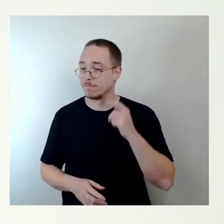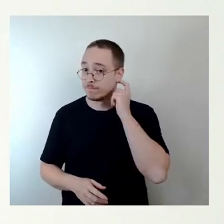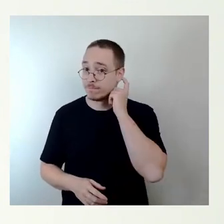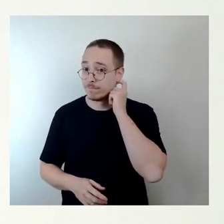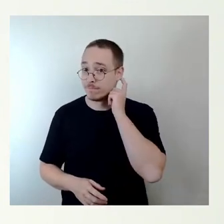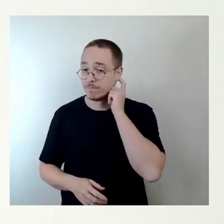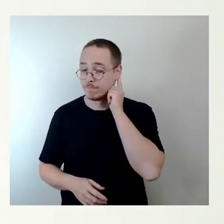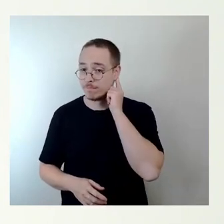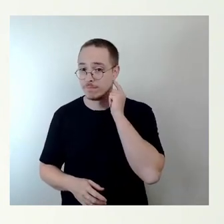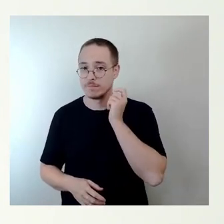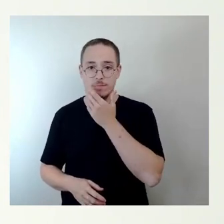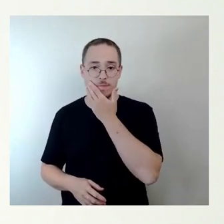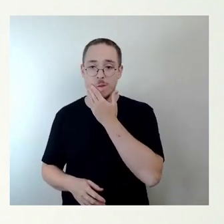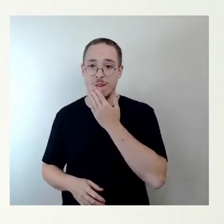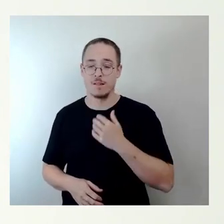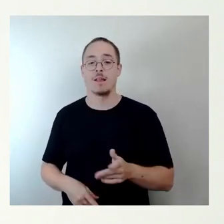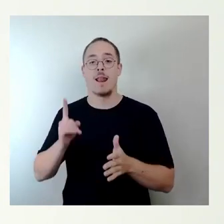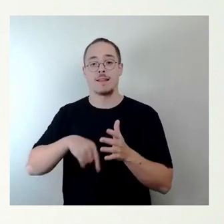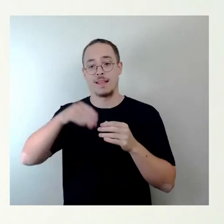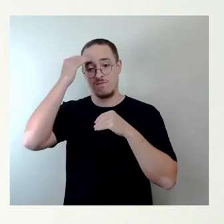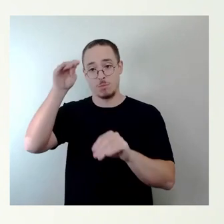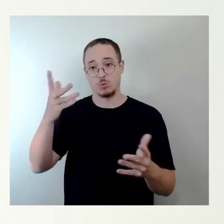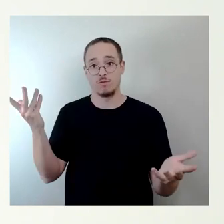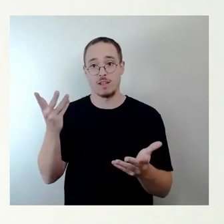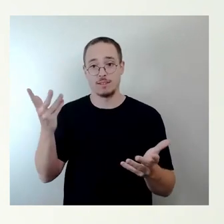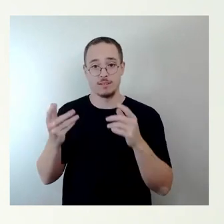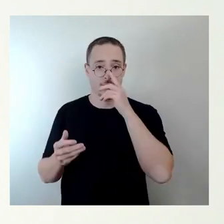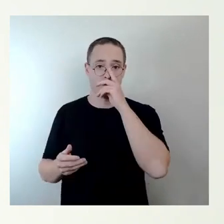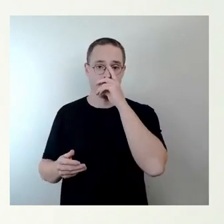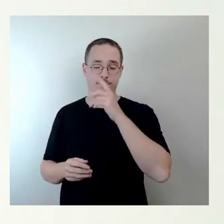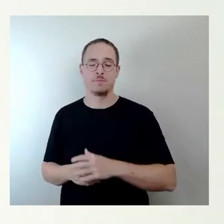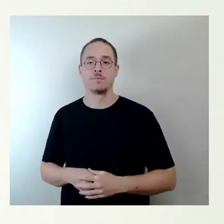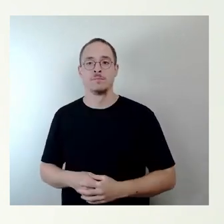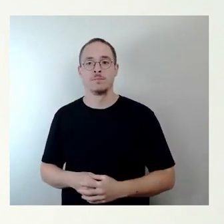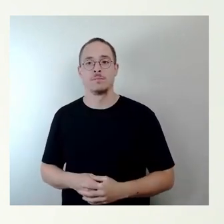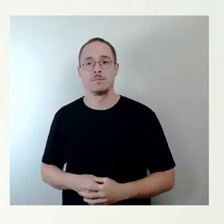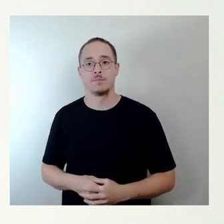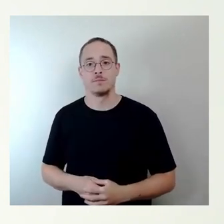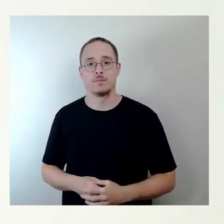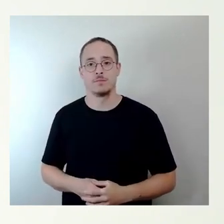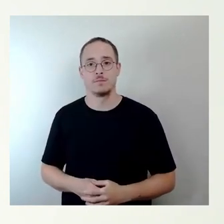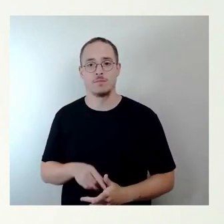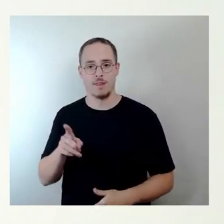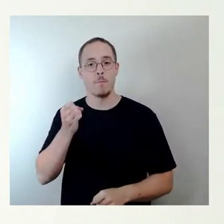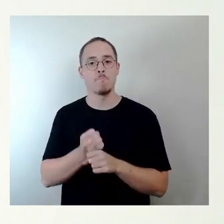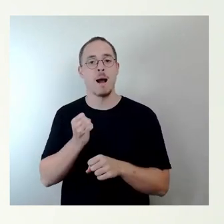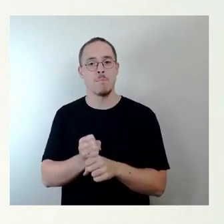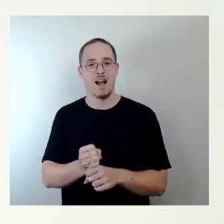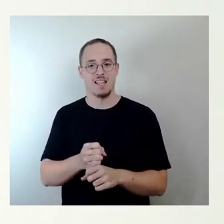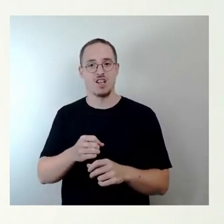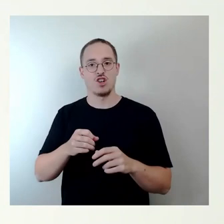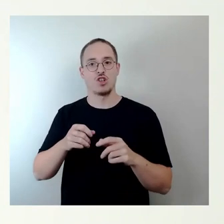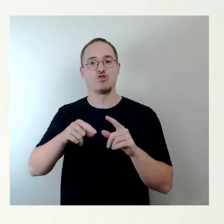letzte Information noch zu dem Thema, die die Machbarkeitsstudie für die Badestelle ist mittlerweile